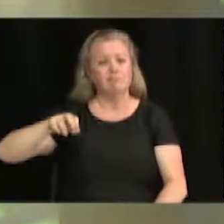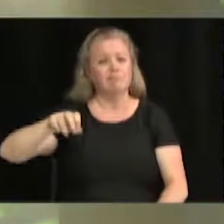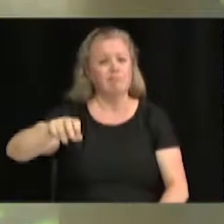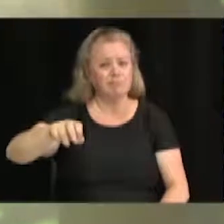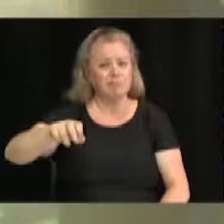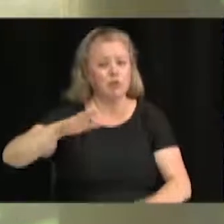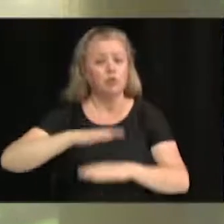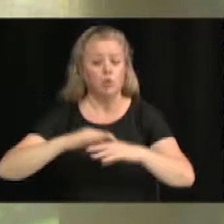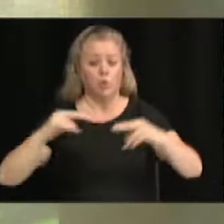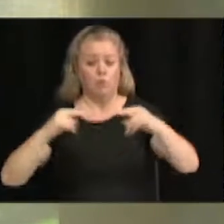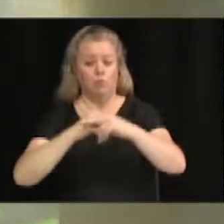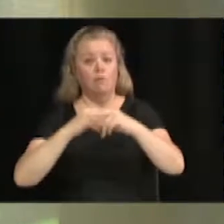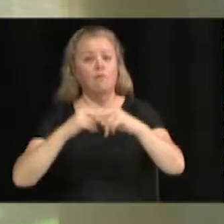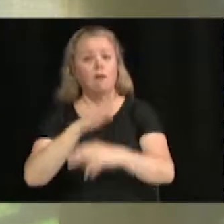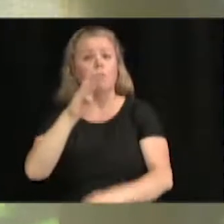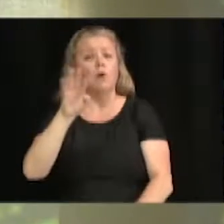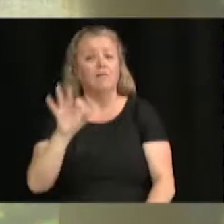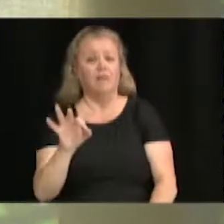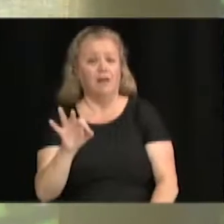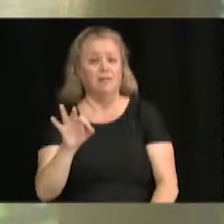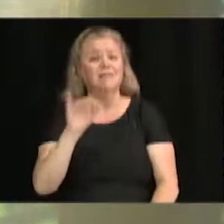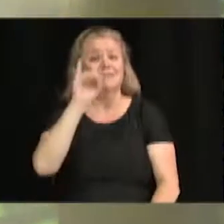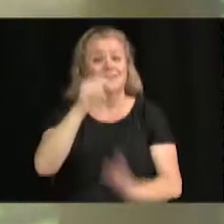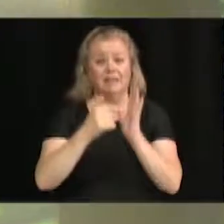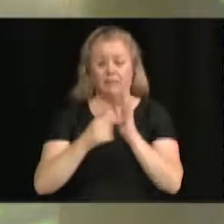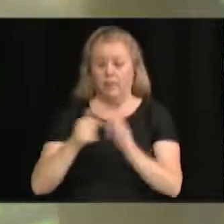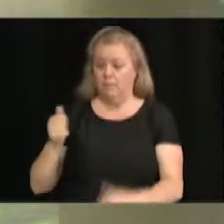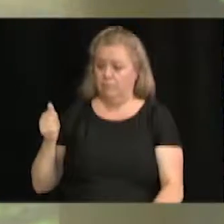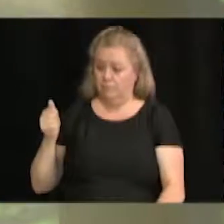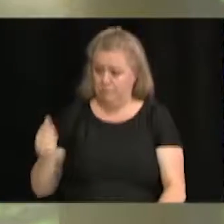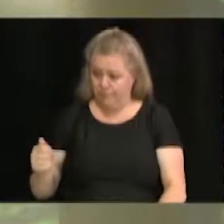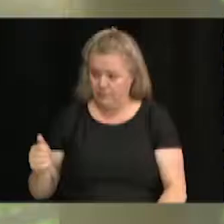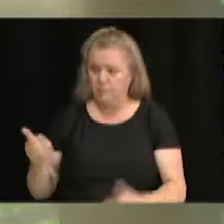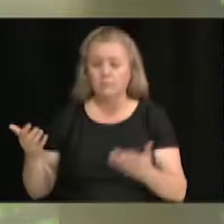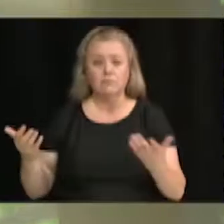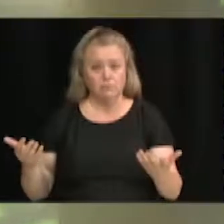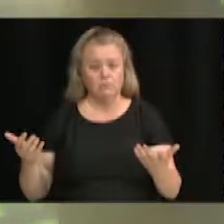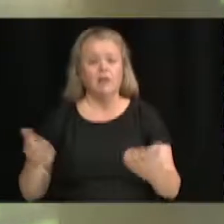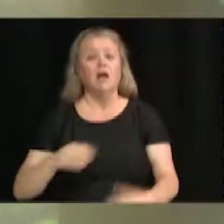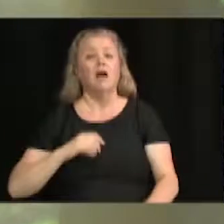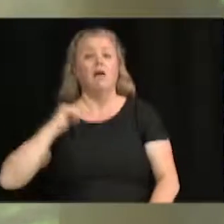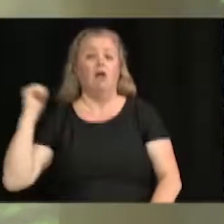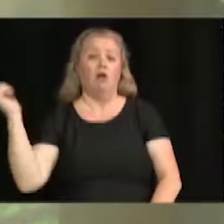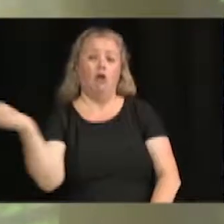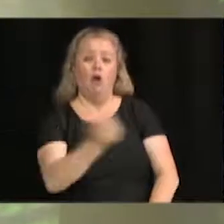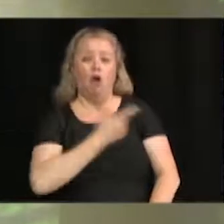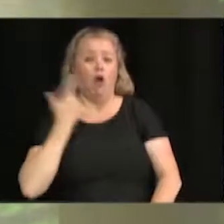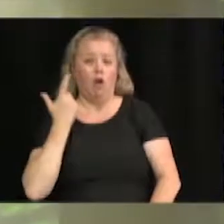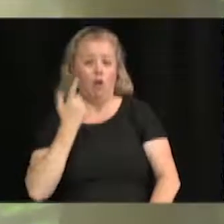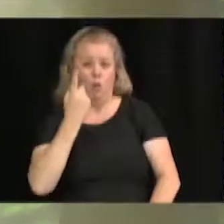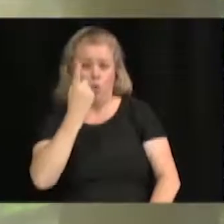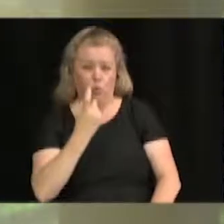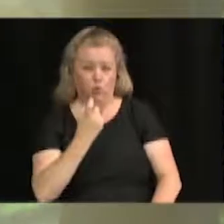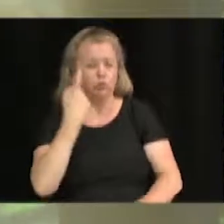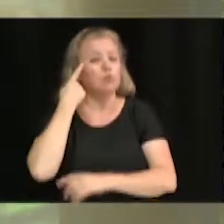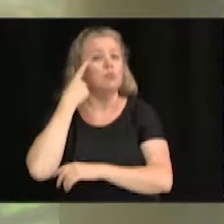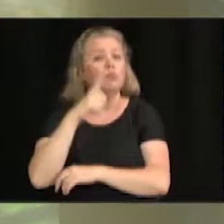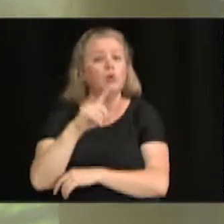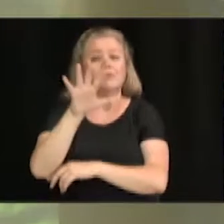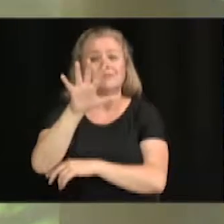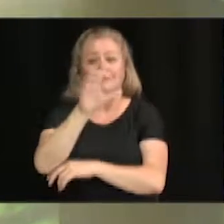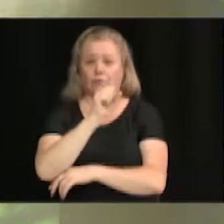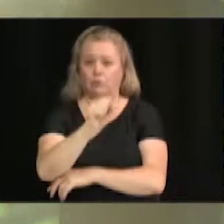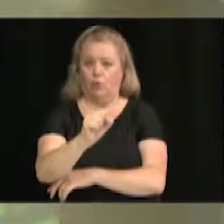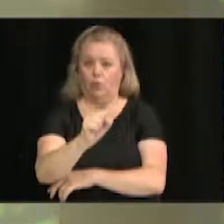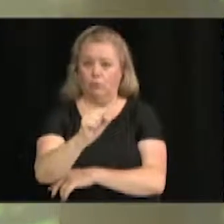Ainsi, lors d'un appel pour feux piétons, l'ensemble des feux demeurent au rouge pour une durée de cinq secondes, afin de permettre aux piétons de s